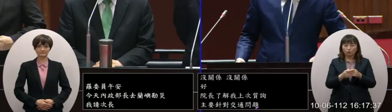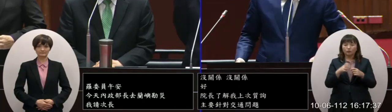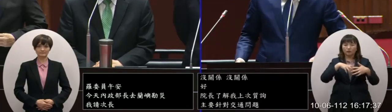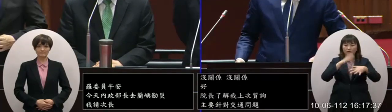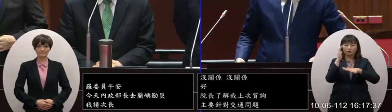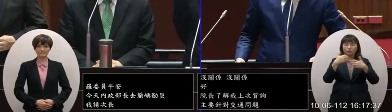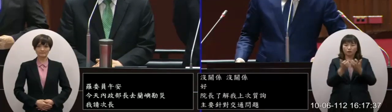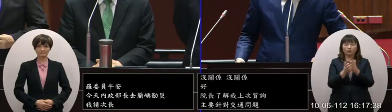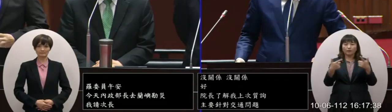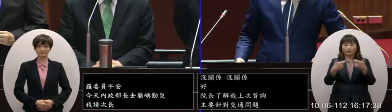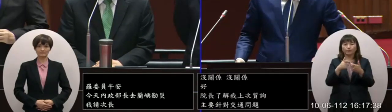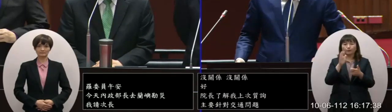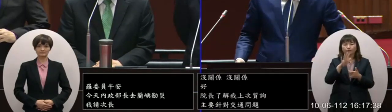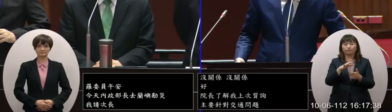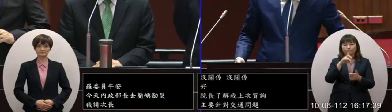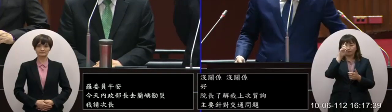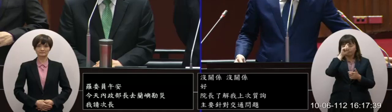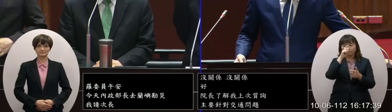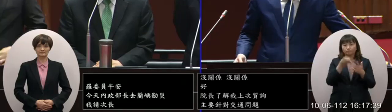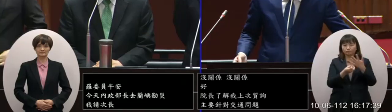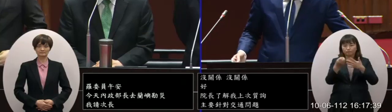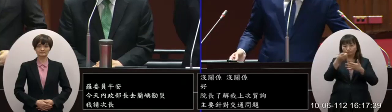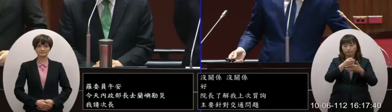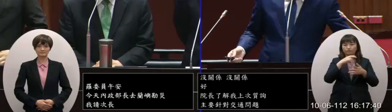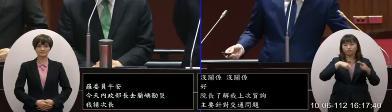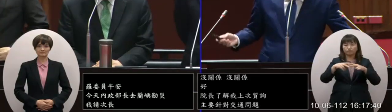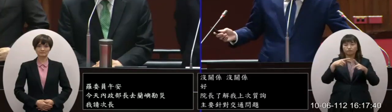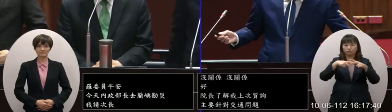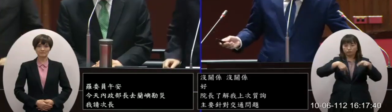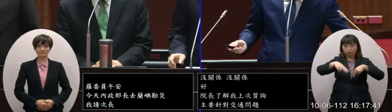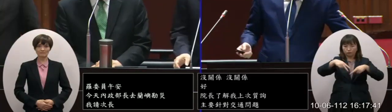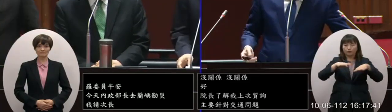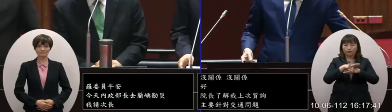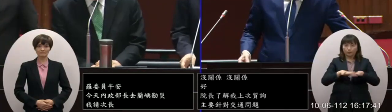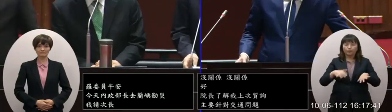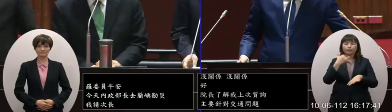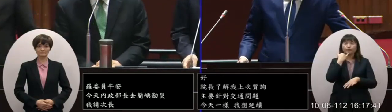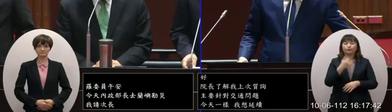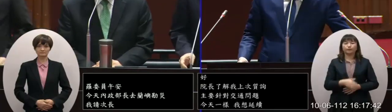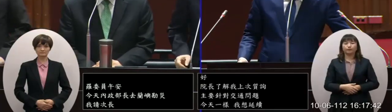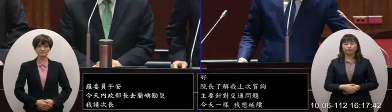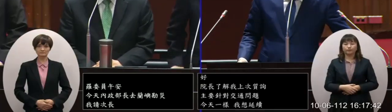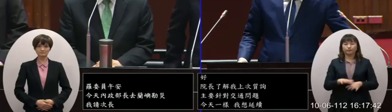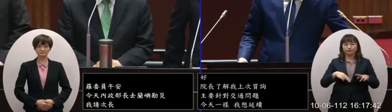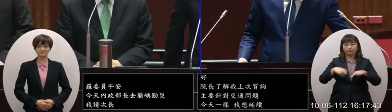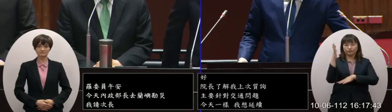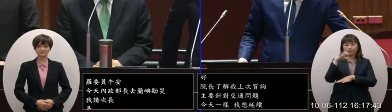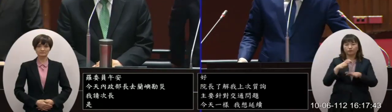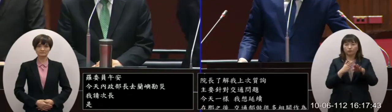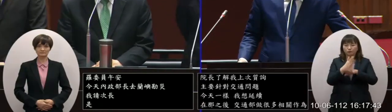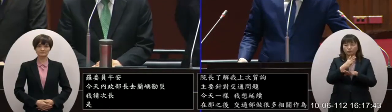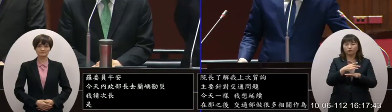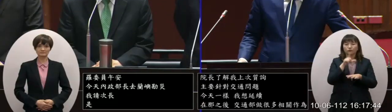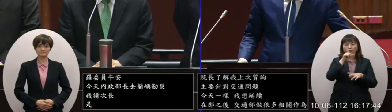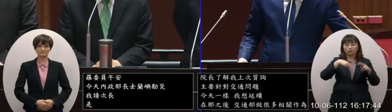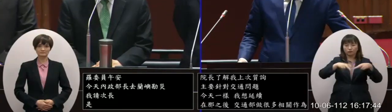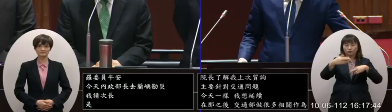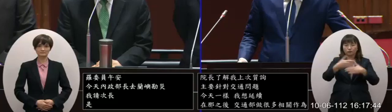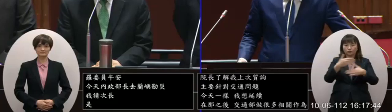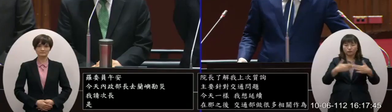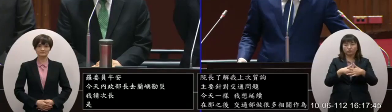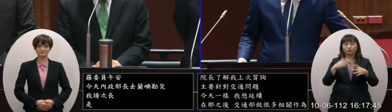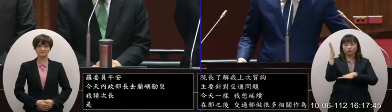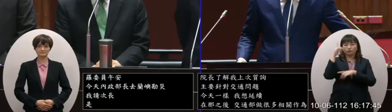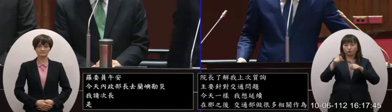包括內政部的配合等等希望能夠提升我們的行人的交通安全那行政院這邊通過了一個所謂行人交通